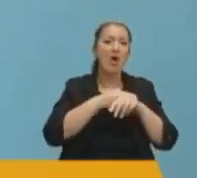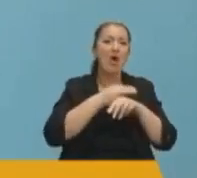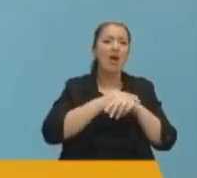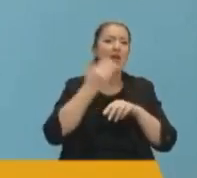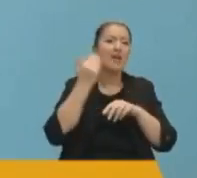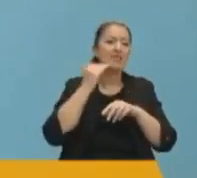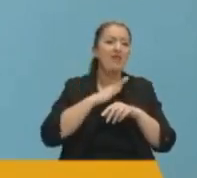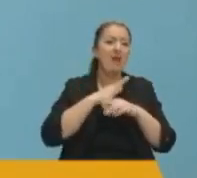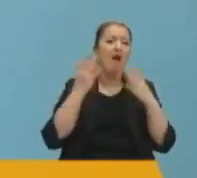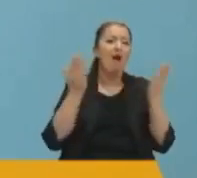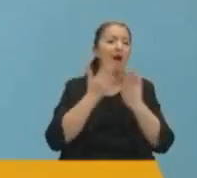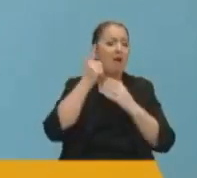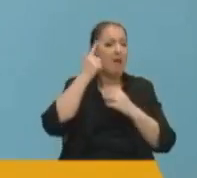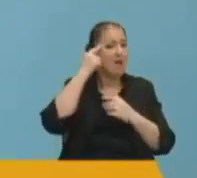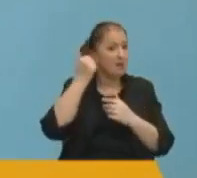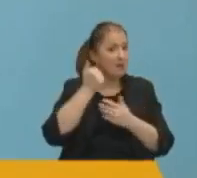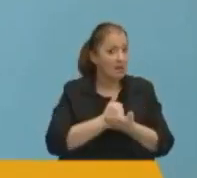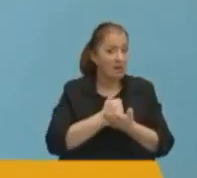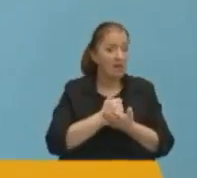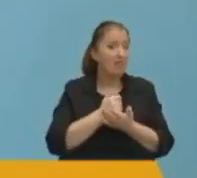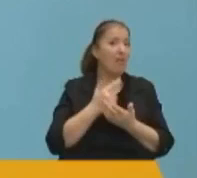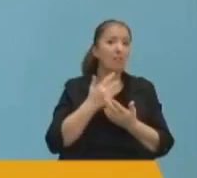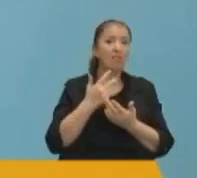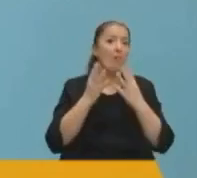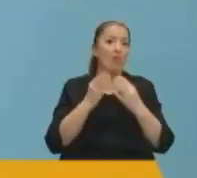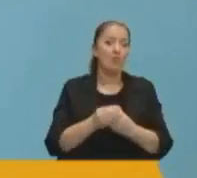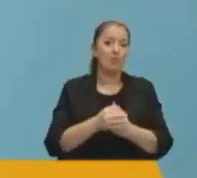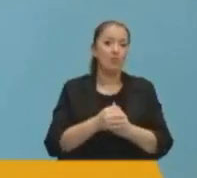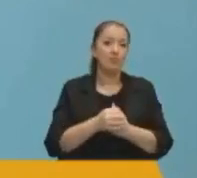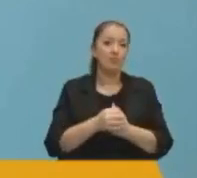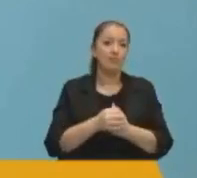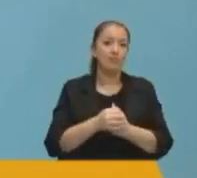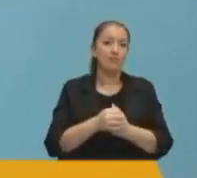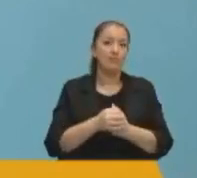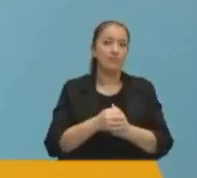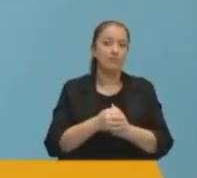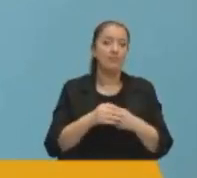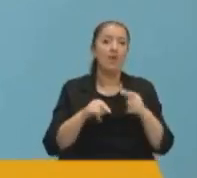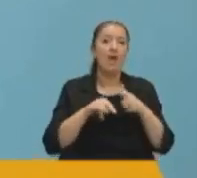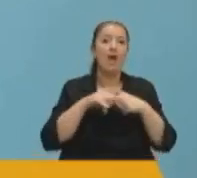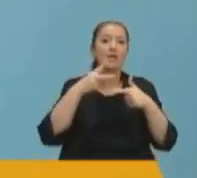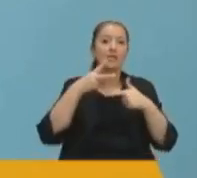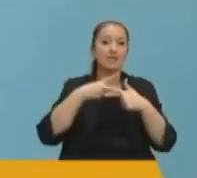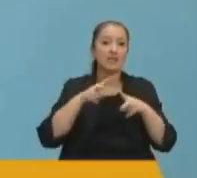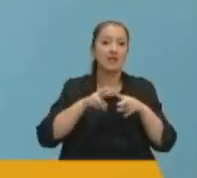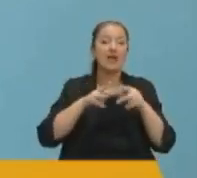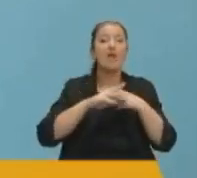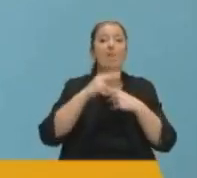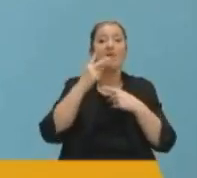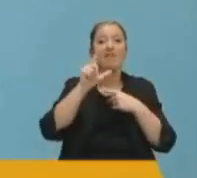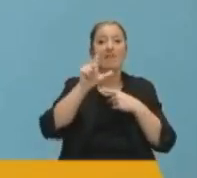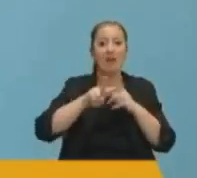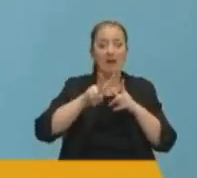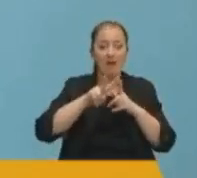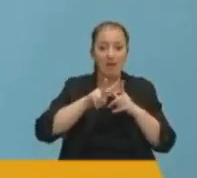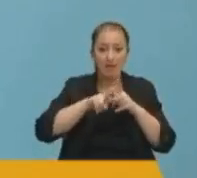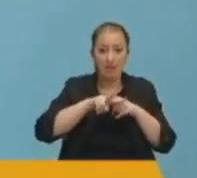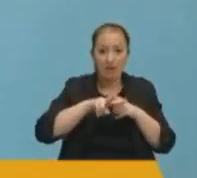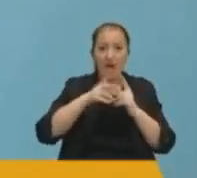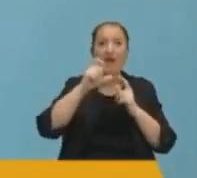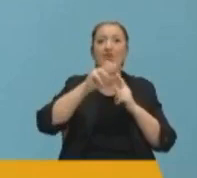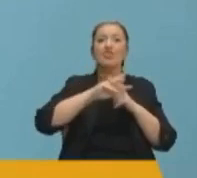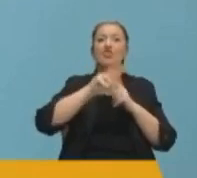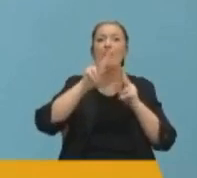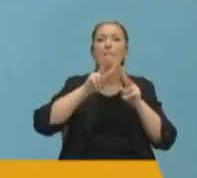hala niye bu kadar inat eder ve bildiğinizi okumaya devam edersiniz? Her ne kadar Hz. Mevlana Cemalettin olarak yani dinin güzel